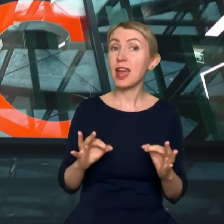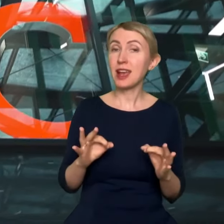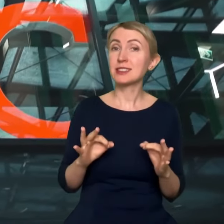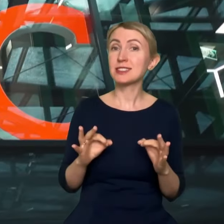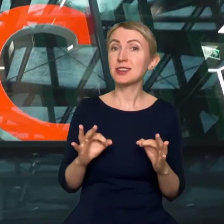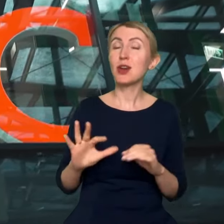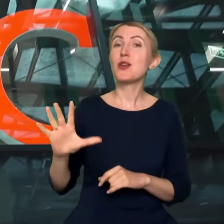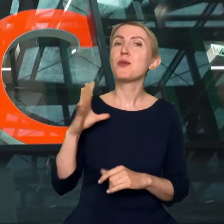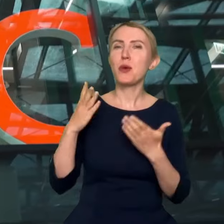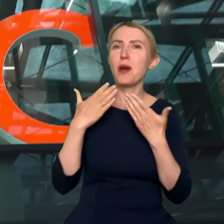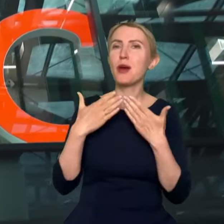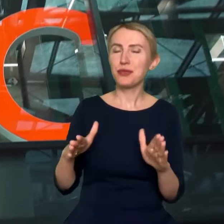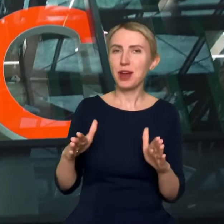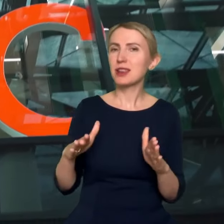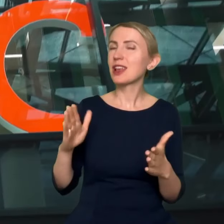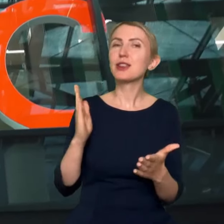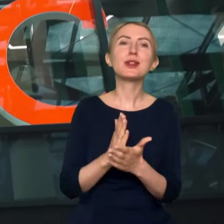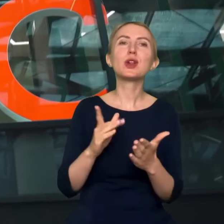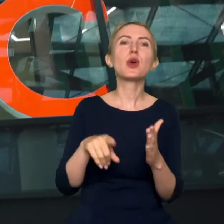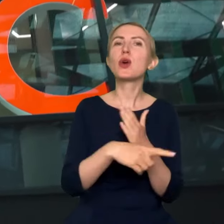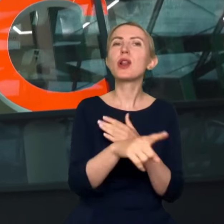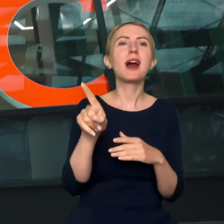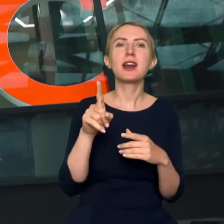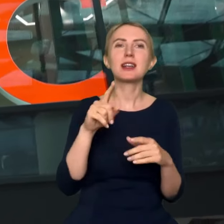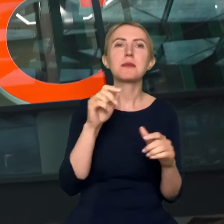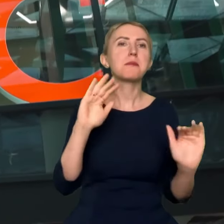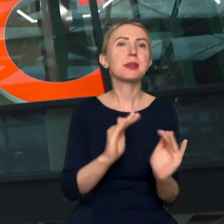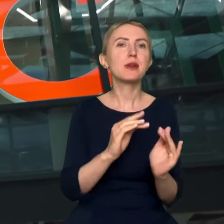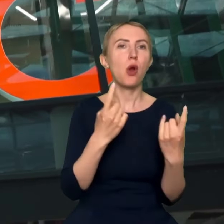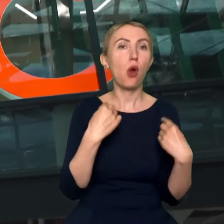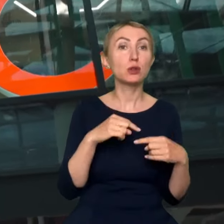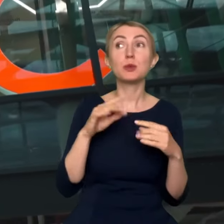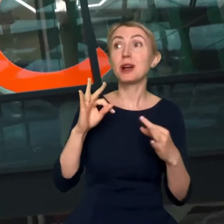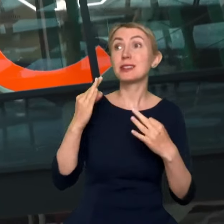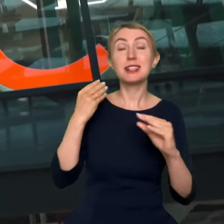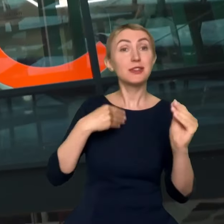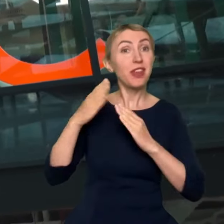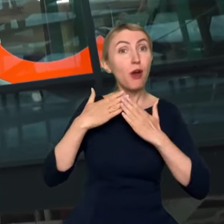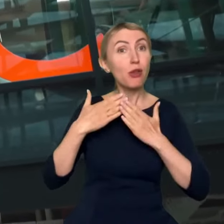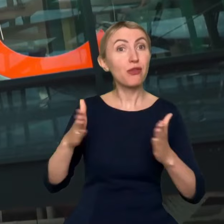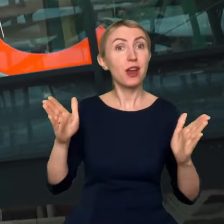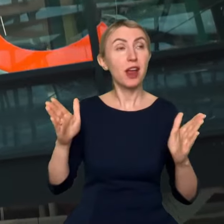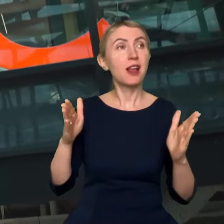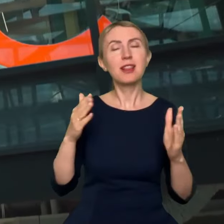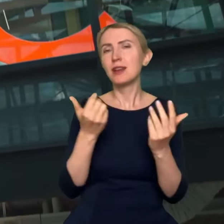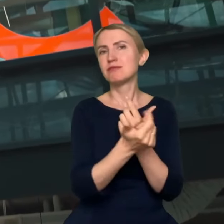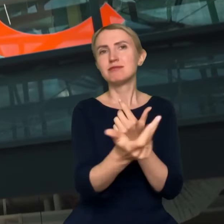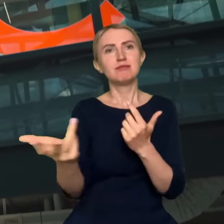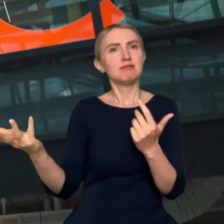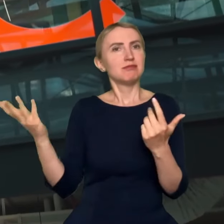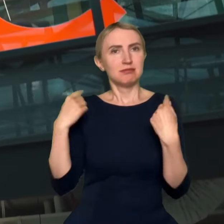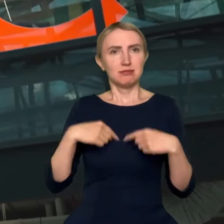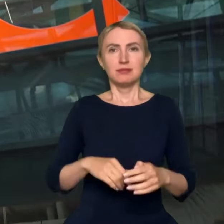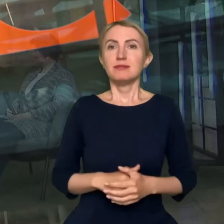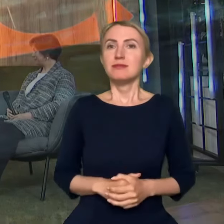otwarta tylko dla wybranych, a staje się coraz bardziej otwarta dla szerokiej publiczności. I